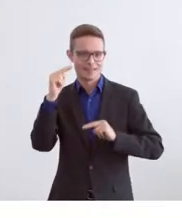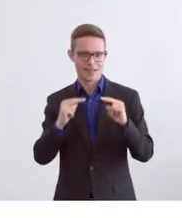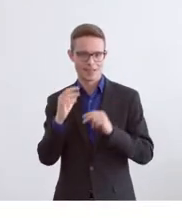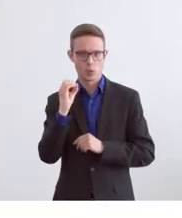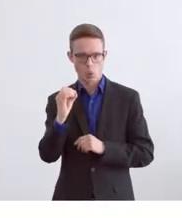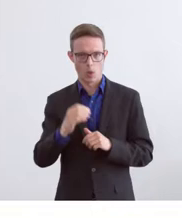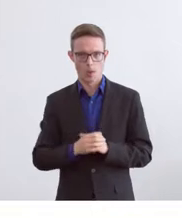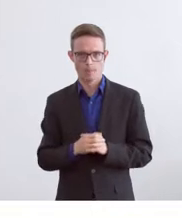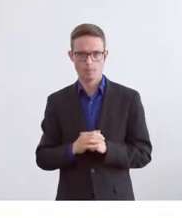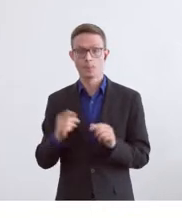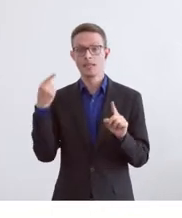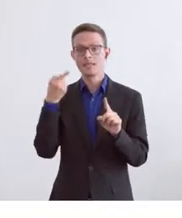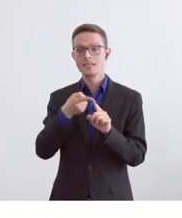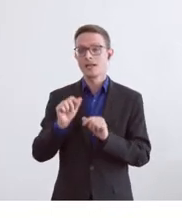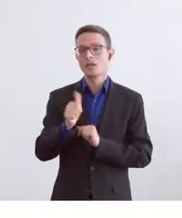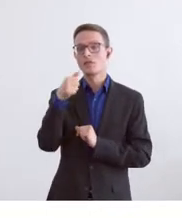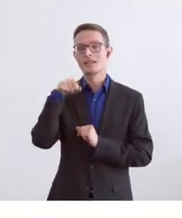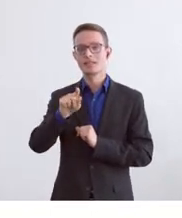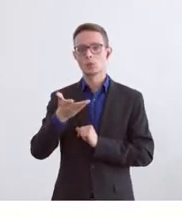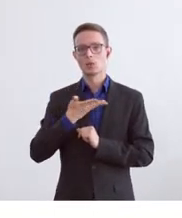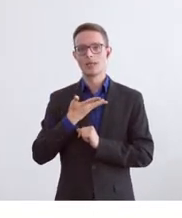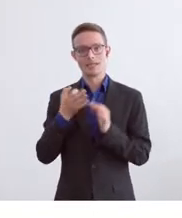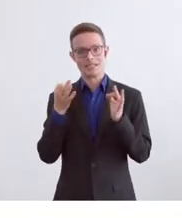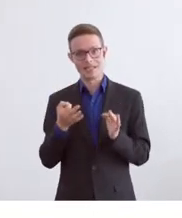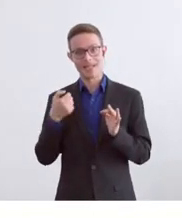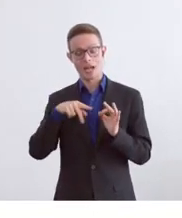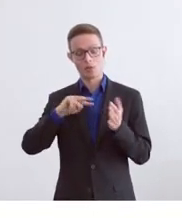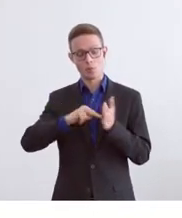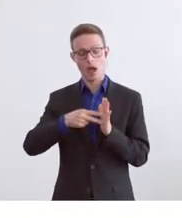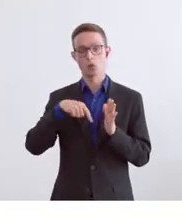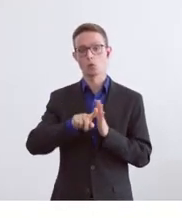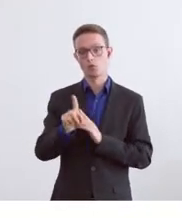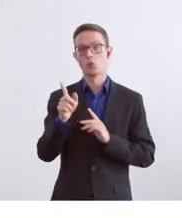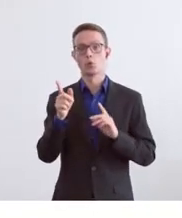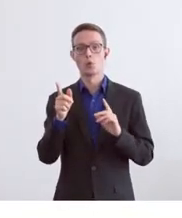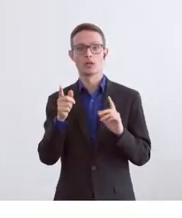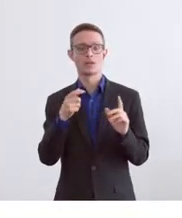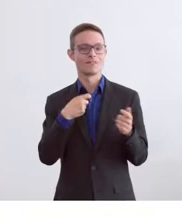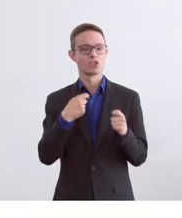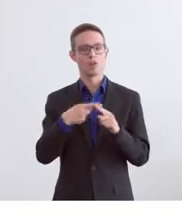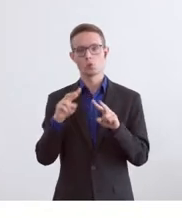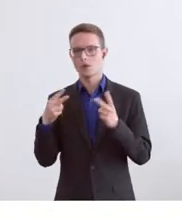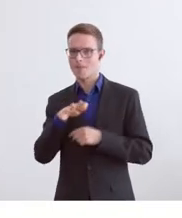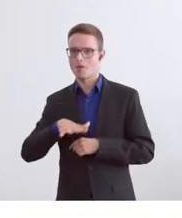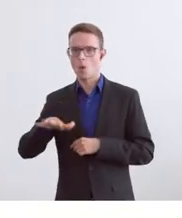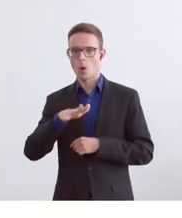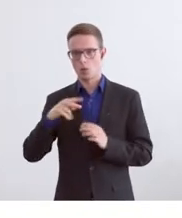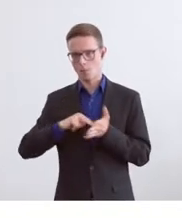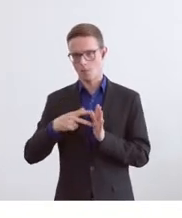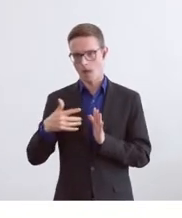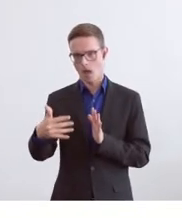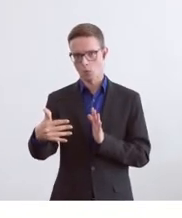Ziele sind darum wichtig, weil sie Planungssicherheit für die Wirtschaft und für die Bevölkerung schaffen. Wir wissen, in welche Richtung wir gehen. Wir gehen richtig